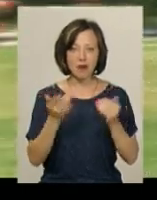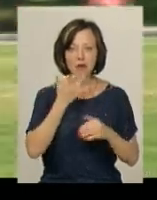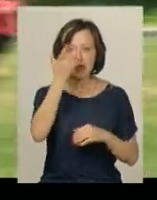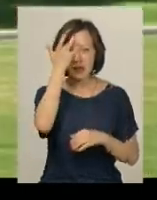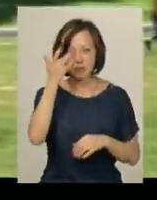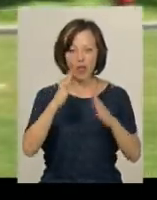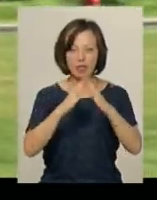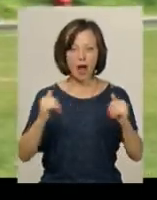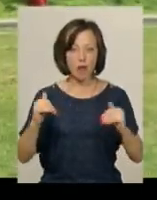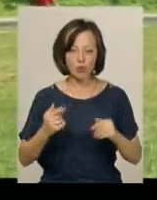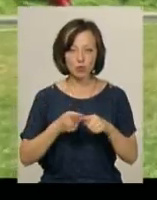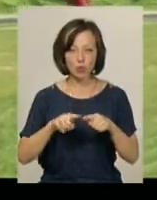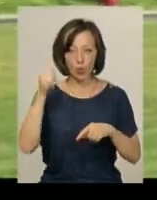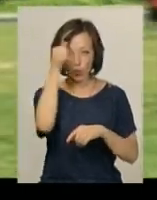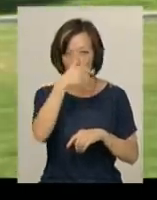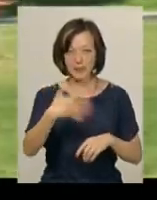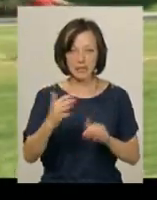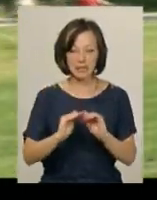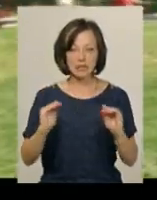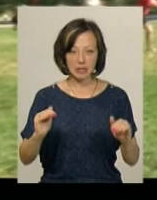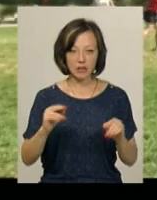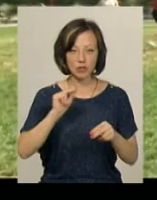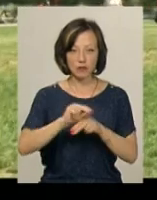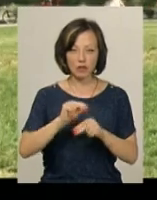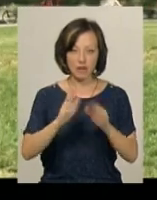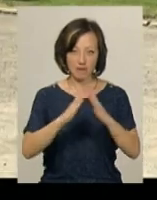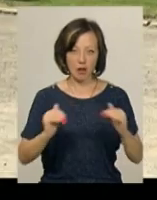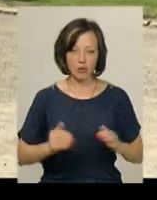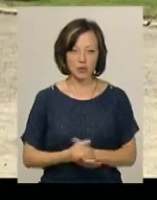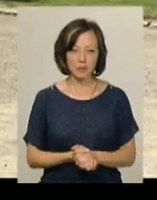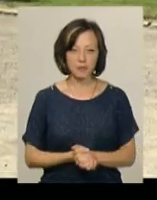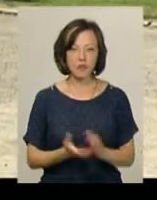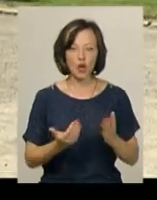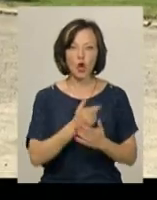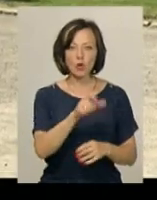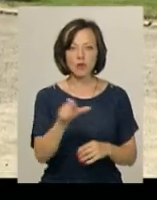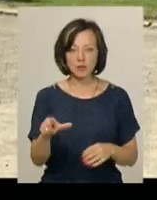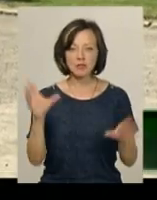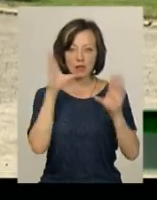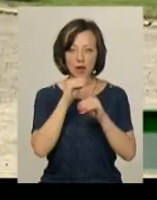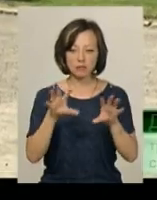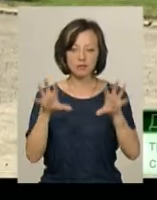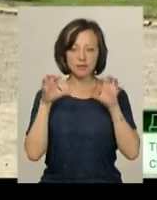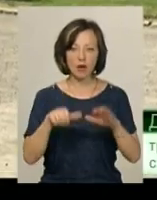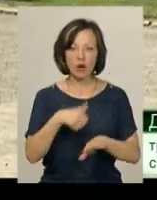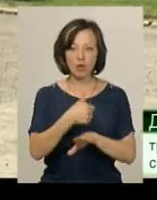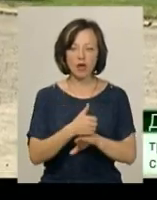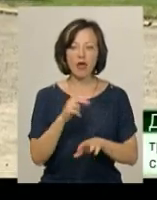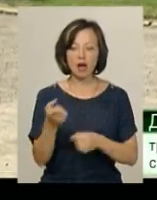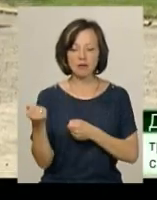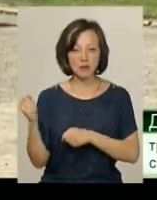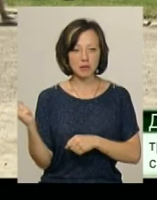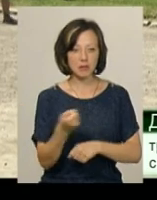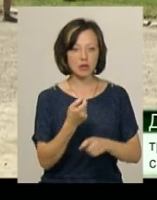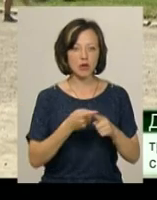бейсбольного табору. Цього року 50 дітей проходять навчання у таборі. Новачки встигають освоїти ази, як тримати біту, як